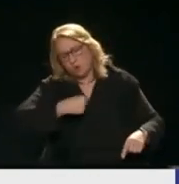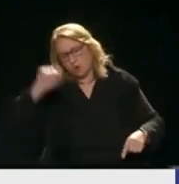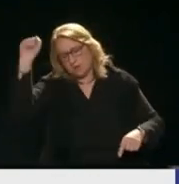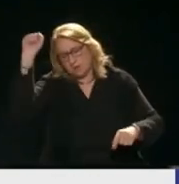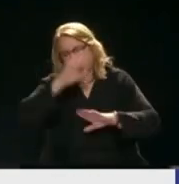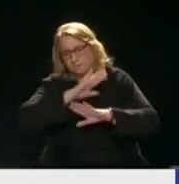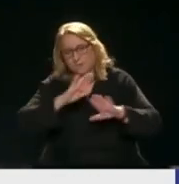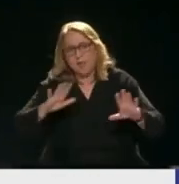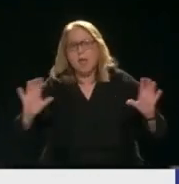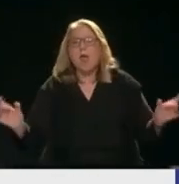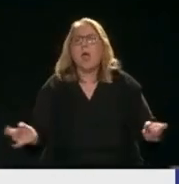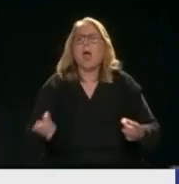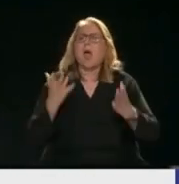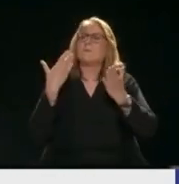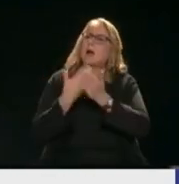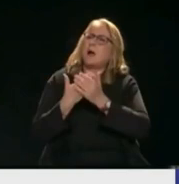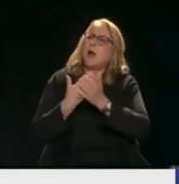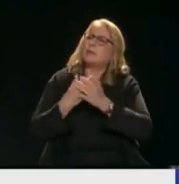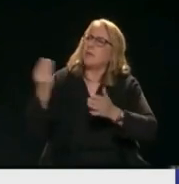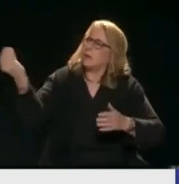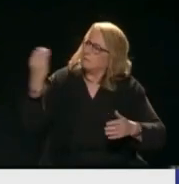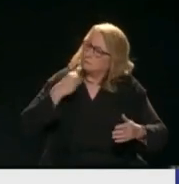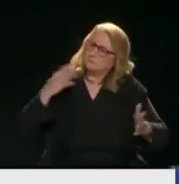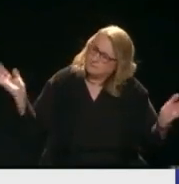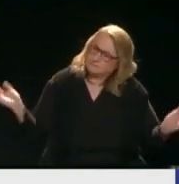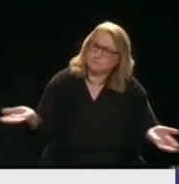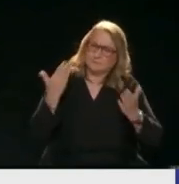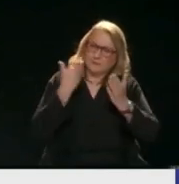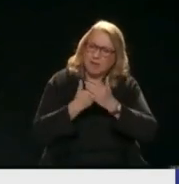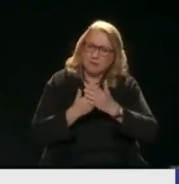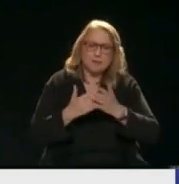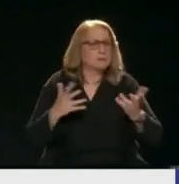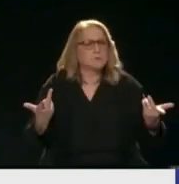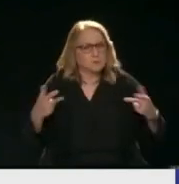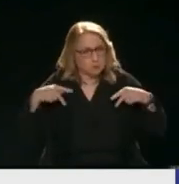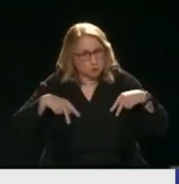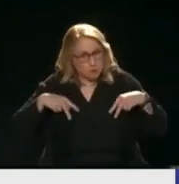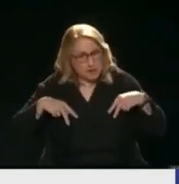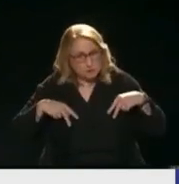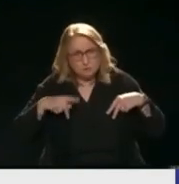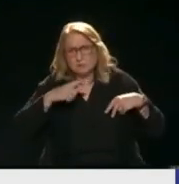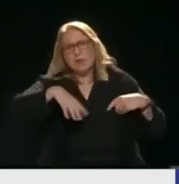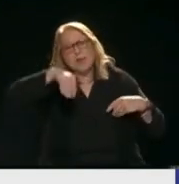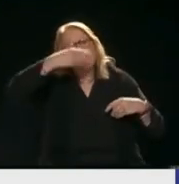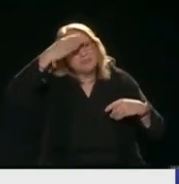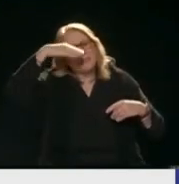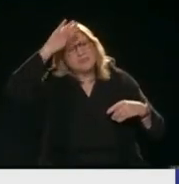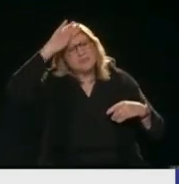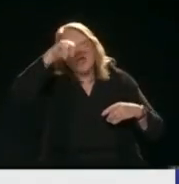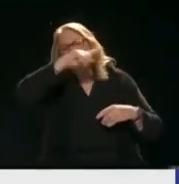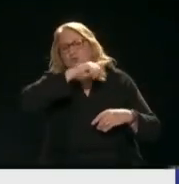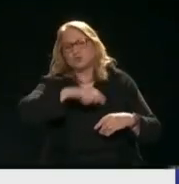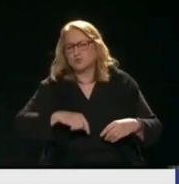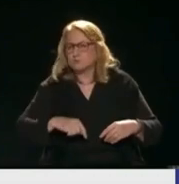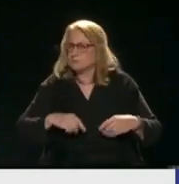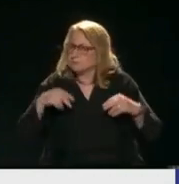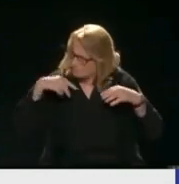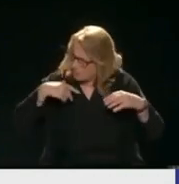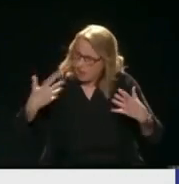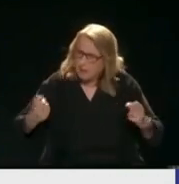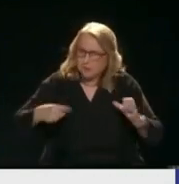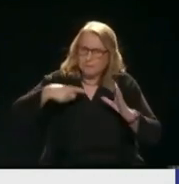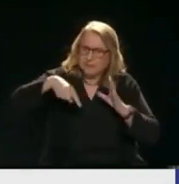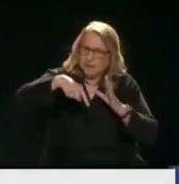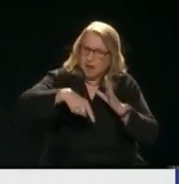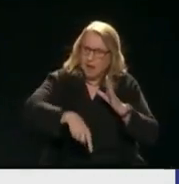εξορίξεις Πού θα τις δώσουμε τις άδειες Θα γίνουν κρατικές Σήμερα υπάρχει κρατική άδεια Και βγάλει η Θάσο Πετρέλαιο Πού έχει δώσει η ανάθεση Πόσα βαρέλια